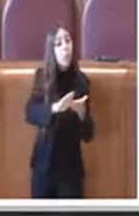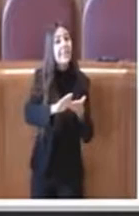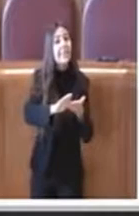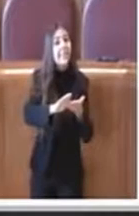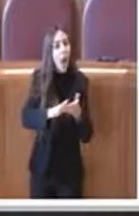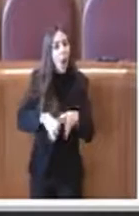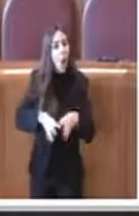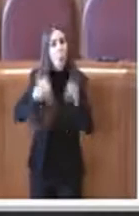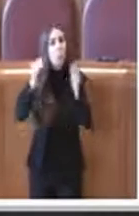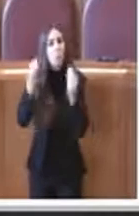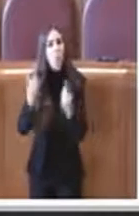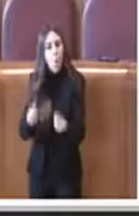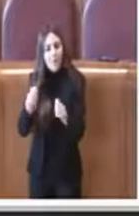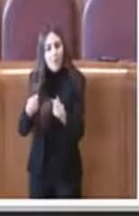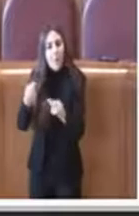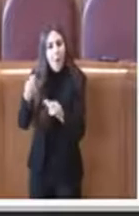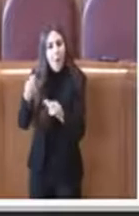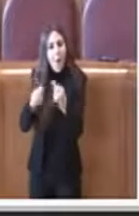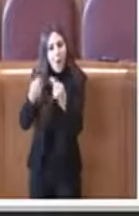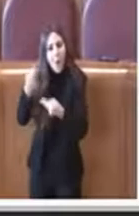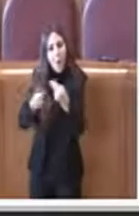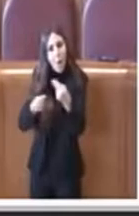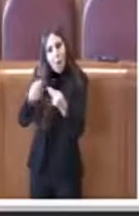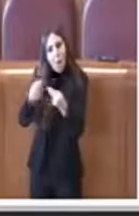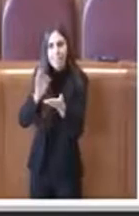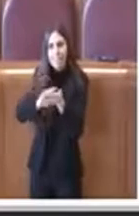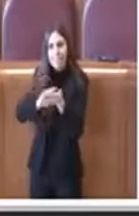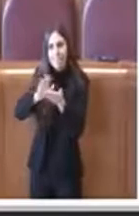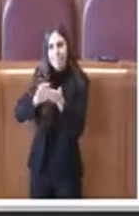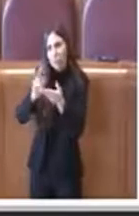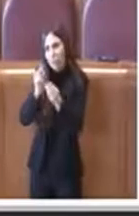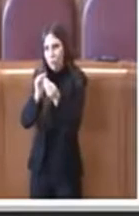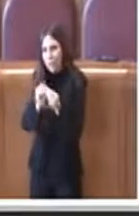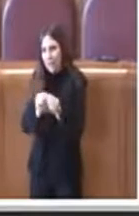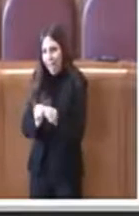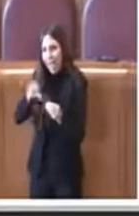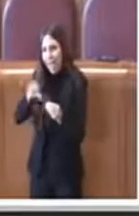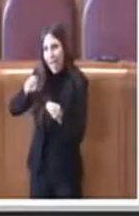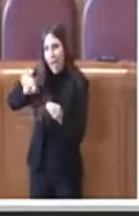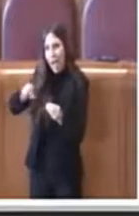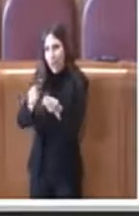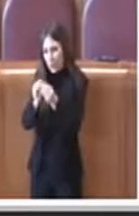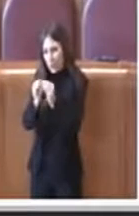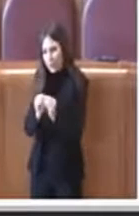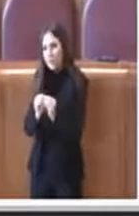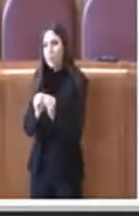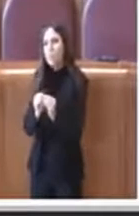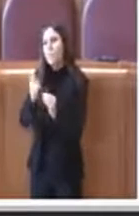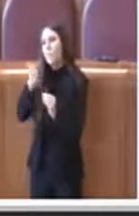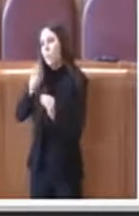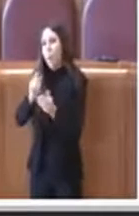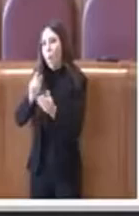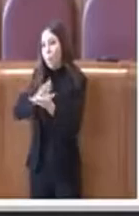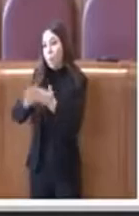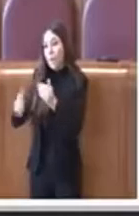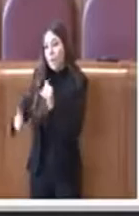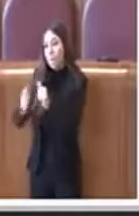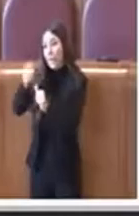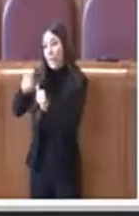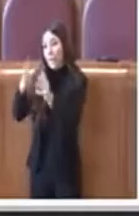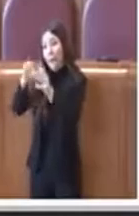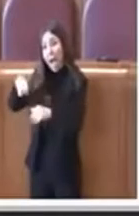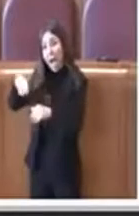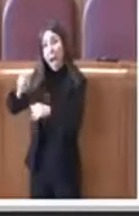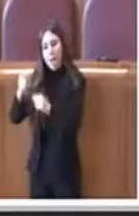di Ama perché fatta pulizia lì si riesce a fare un'operazione